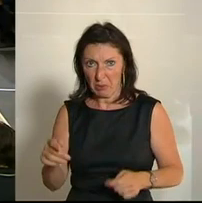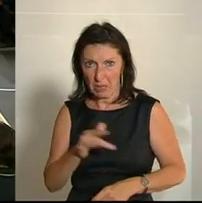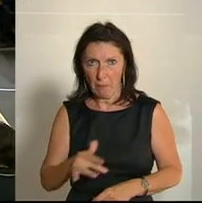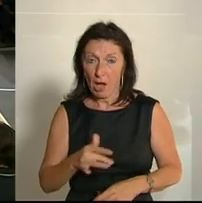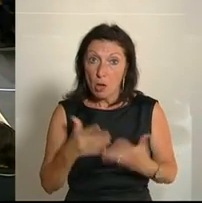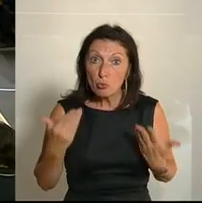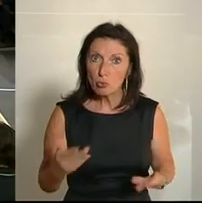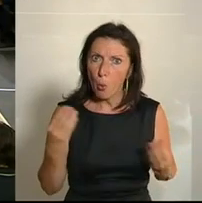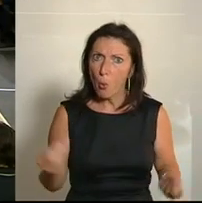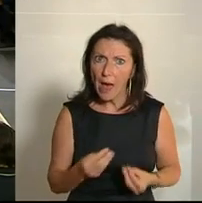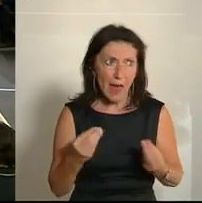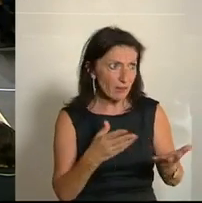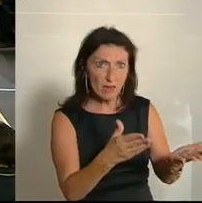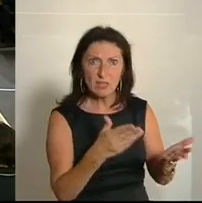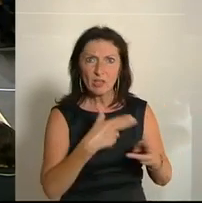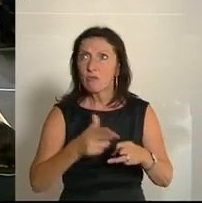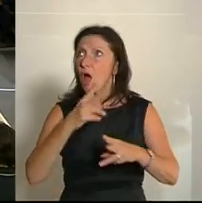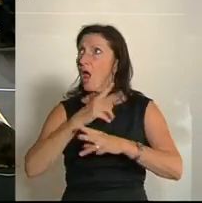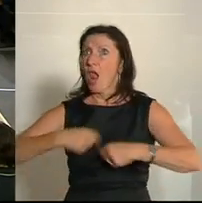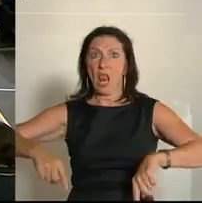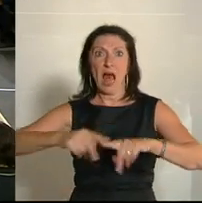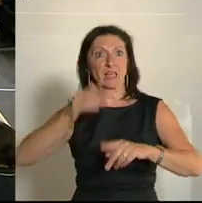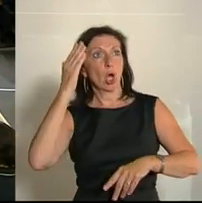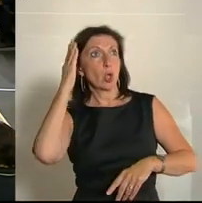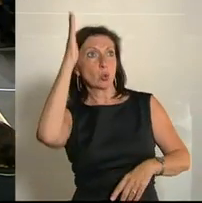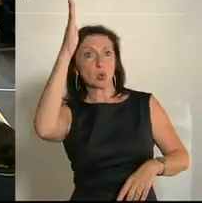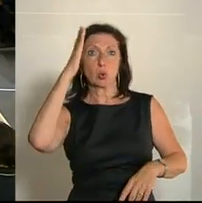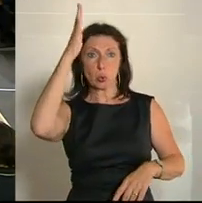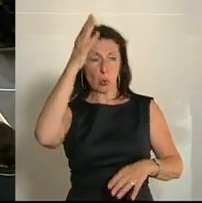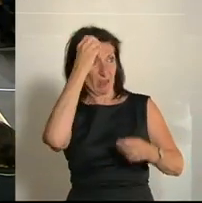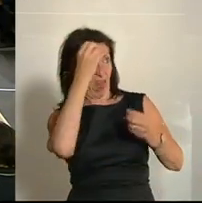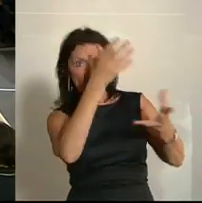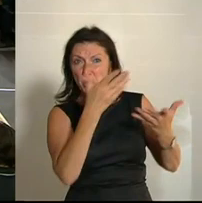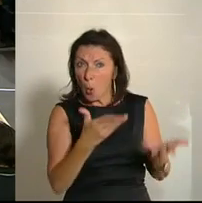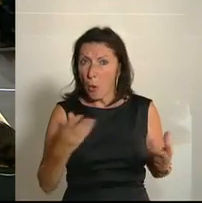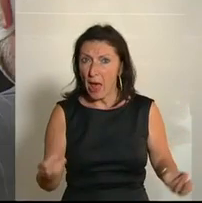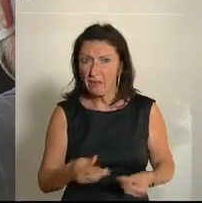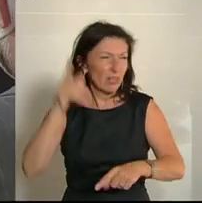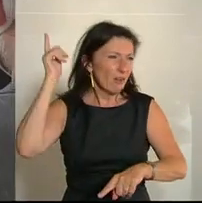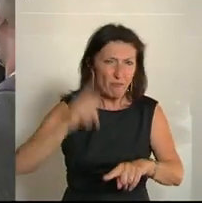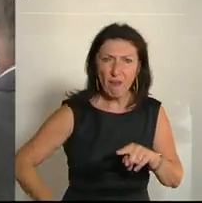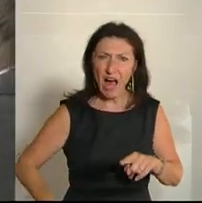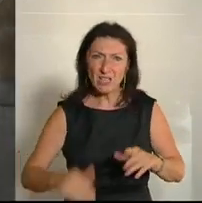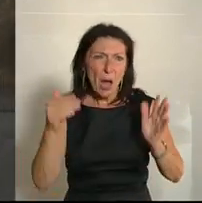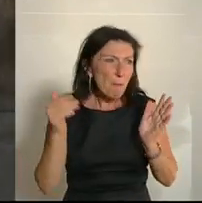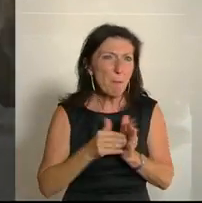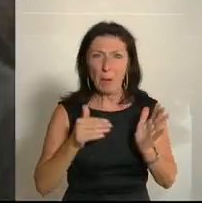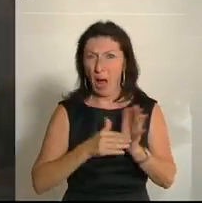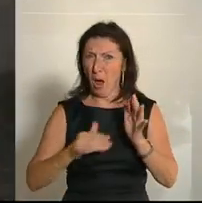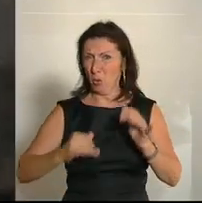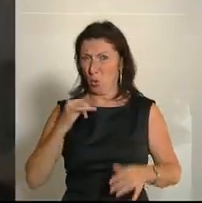sowas darf man doch bitte der Zukunft eines Landes nicht ausrichten, weil es ist falsch und es ist nicht richtig. Und wir brauchen die jungen Menschen,